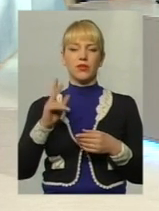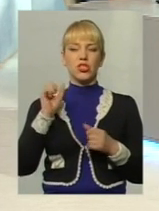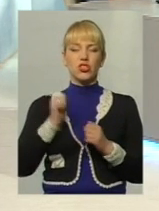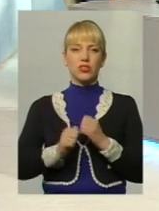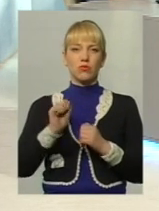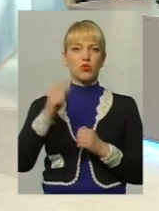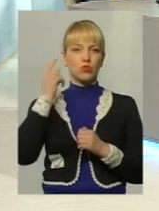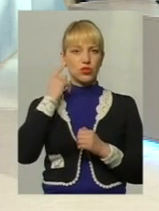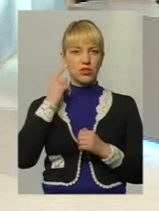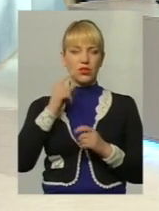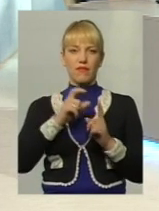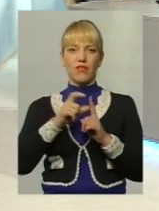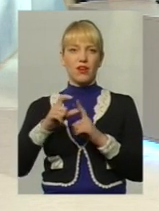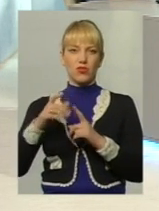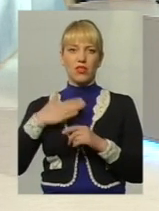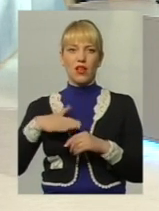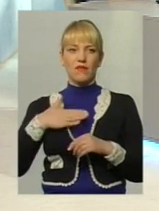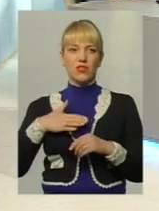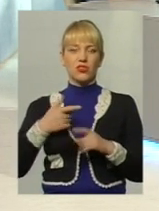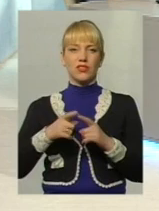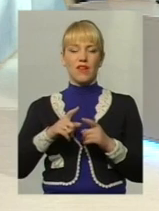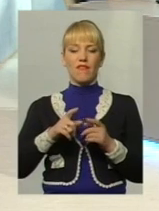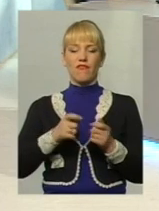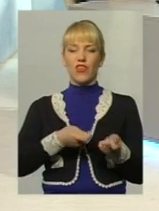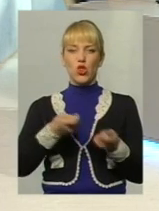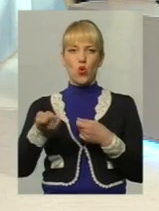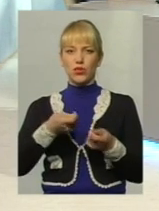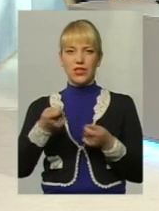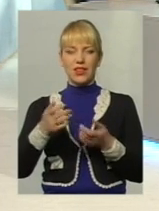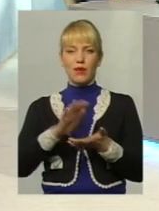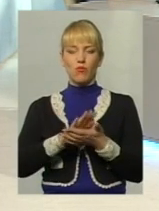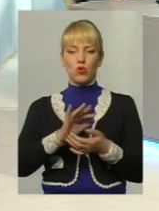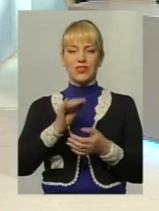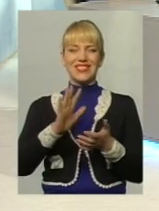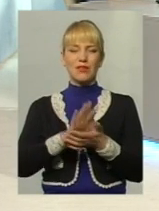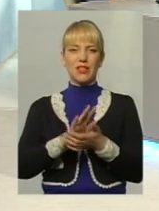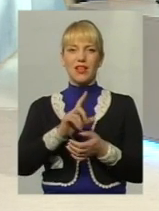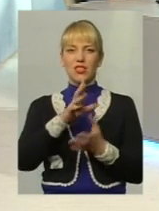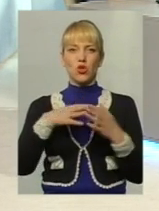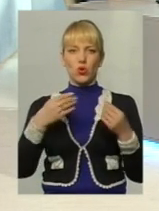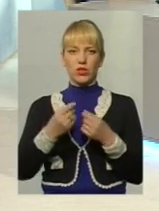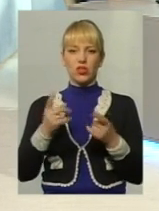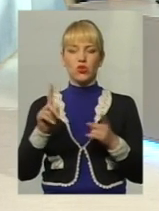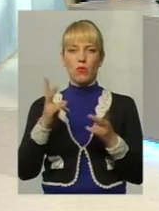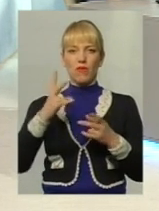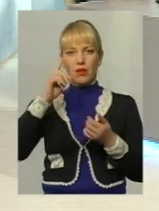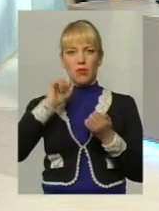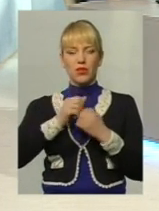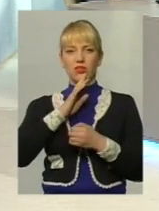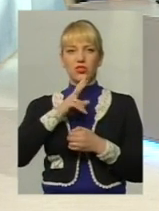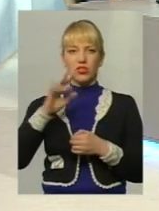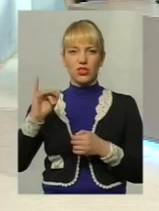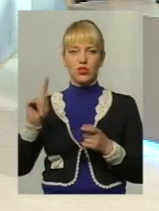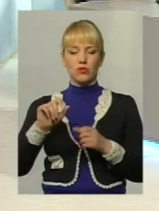почути фразу, навіщо виносити бруд, сміття із родини. Про те, що повинна пам'ятати жінка, аби